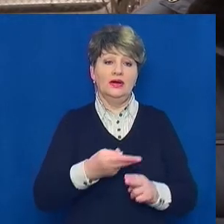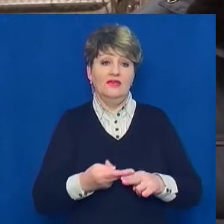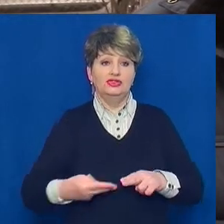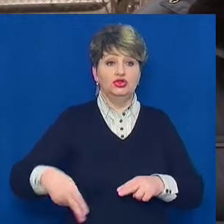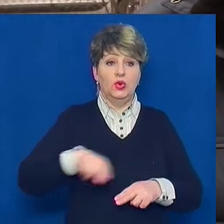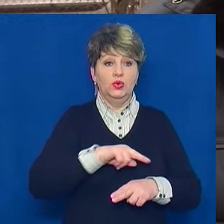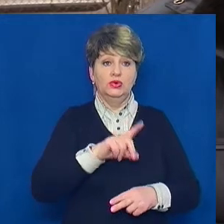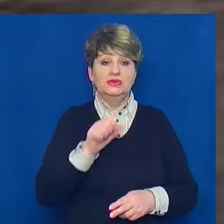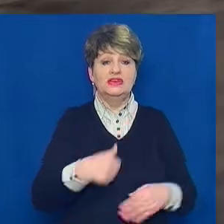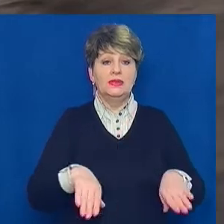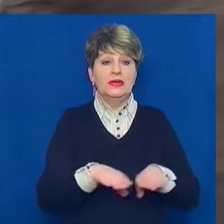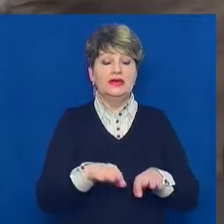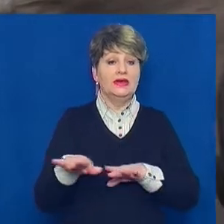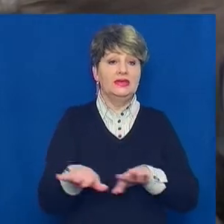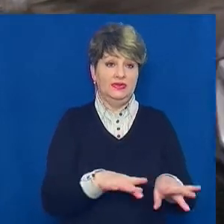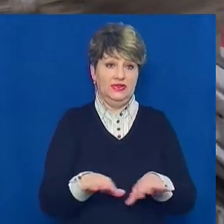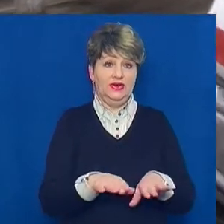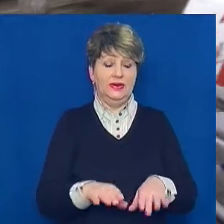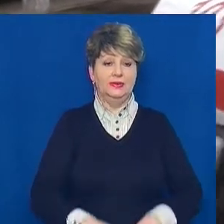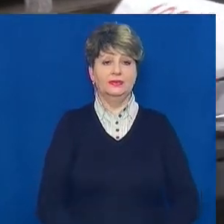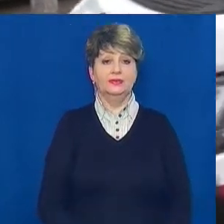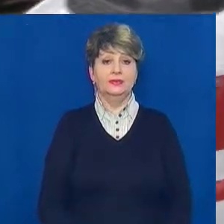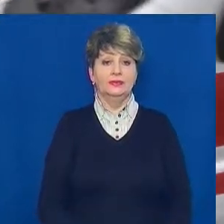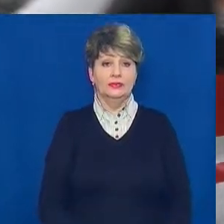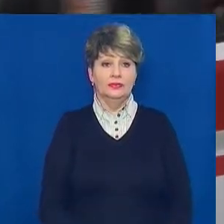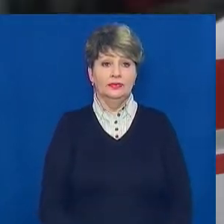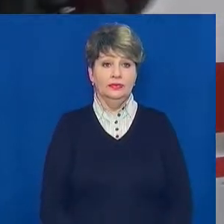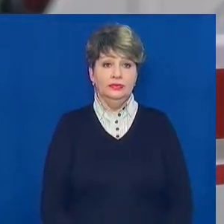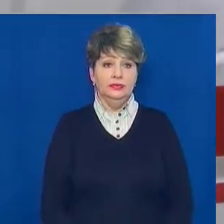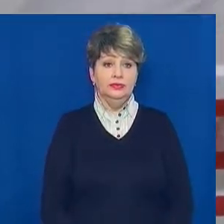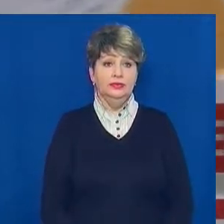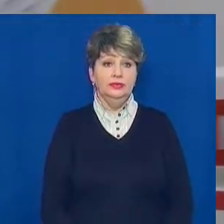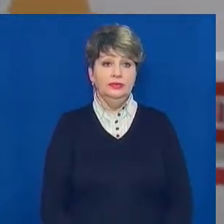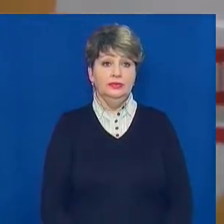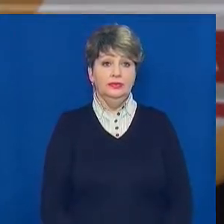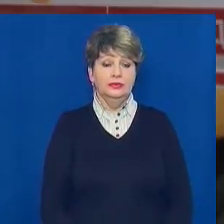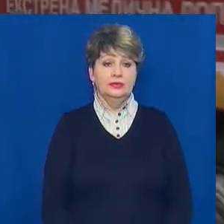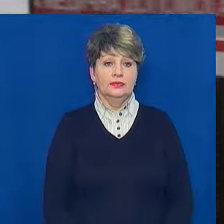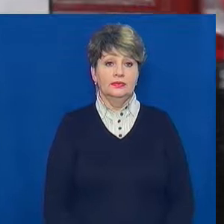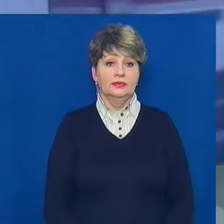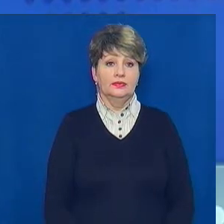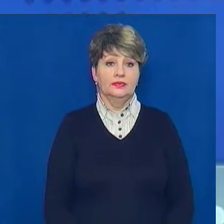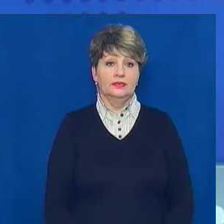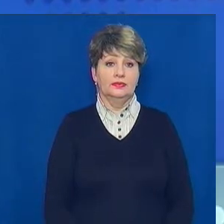за такі дії. Ольга Котляр, Тамас Горозія, новини на Суспільному, Черкаси.